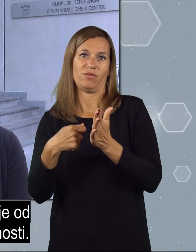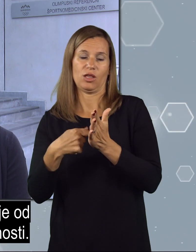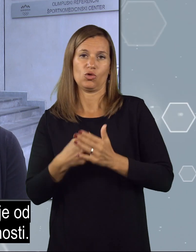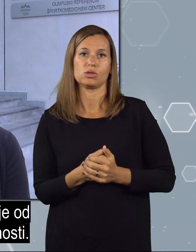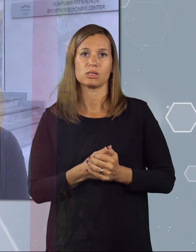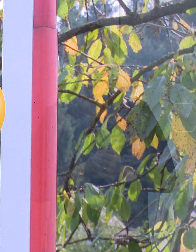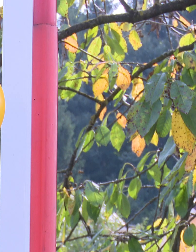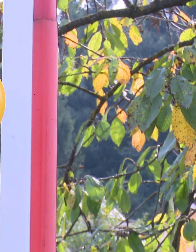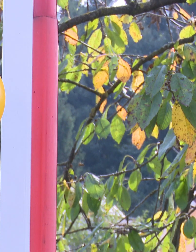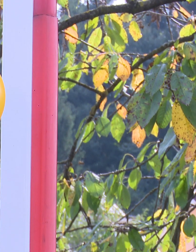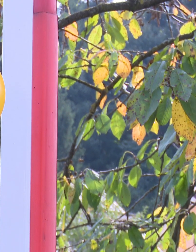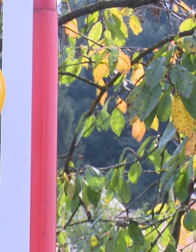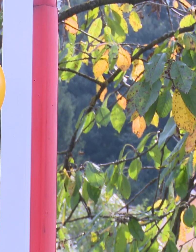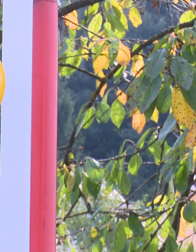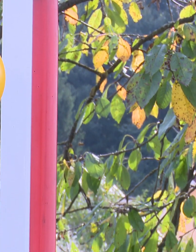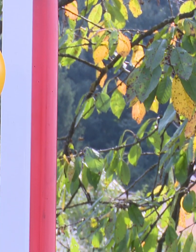vrednosti.